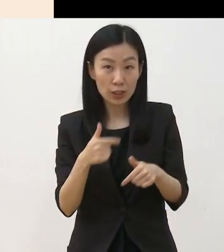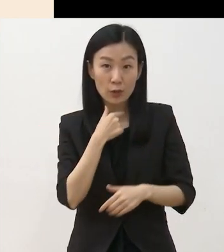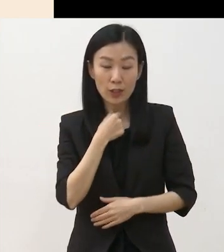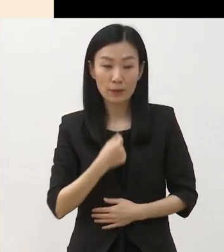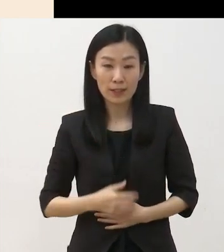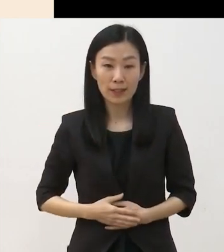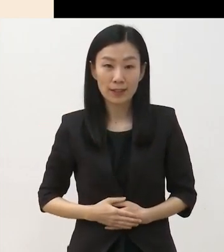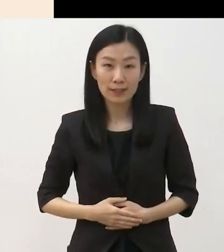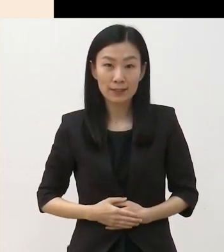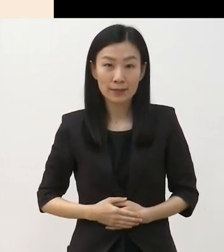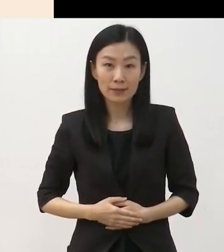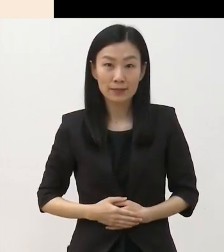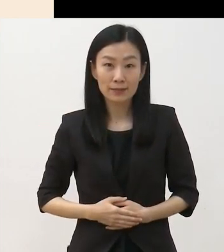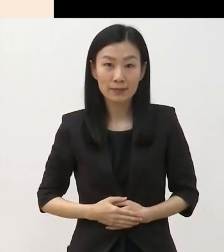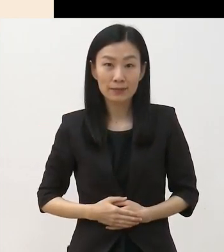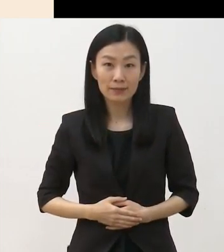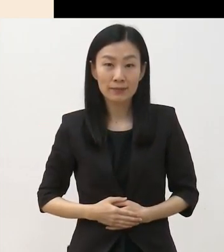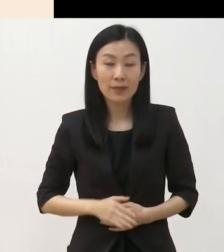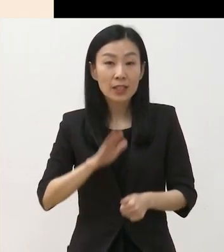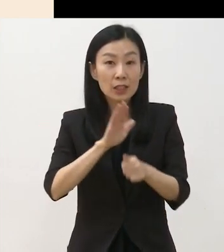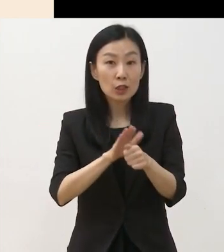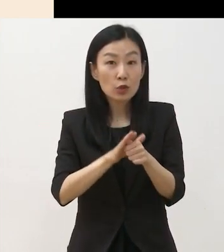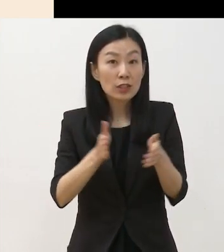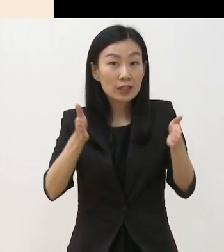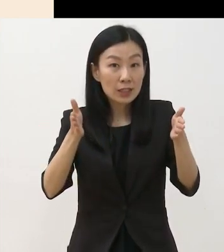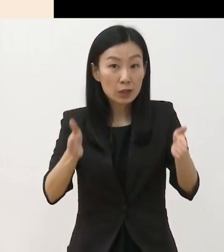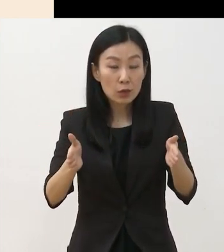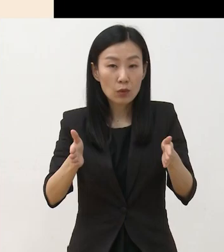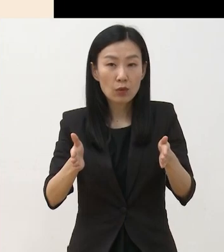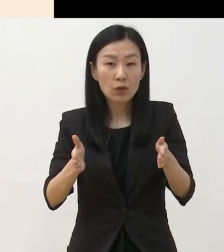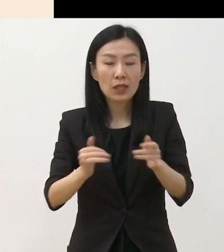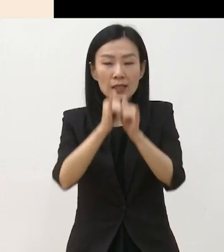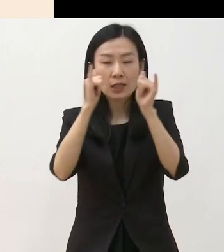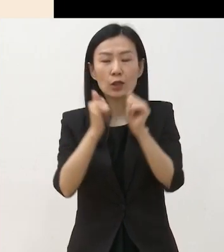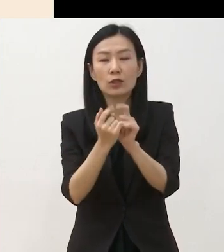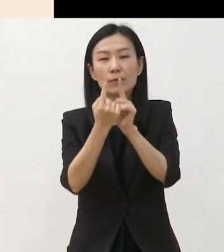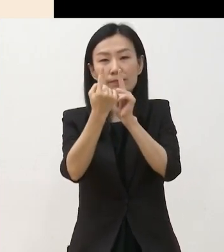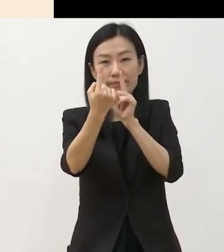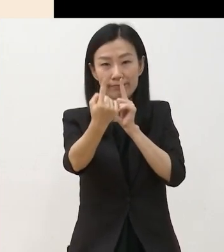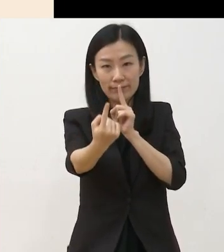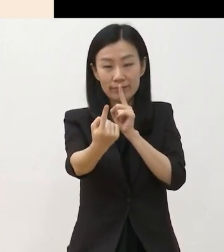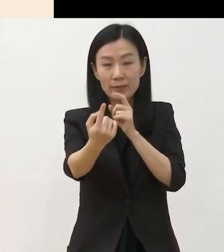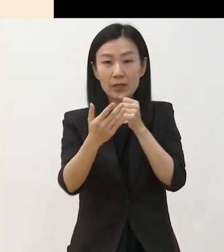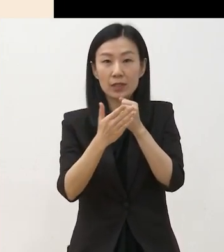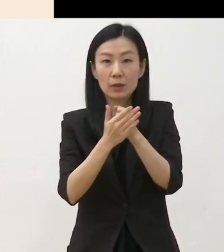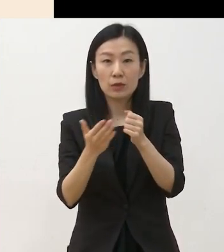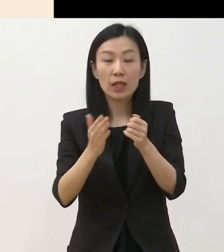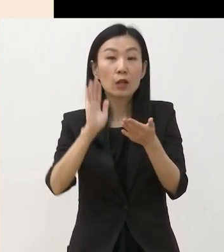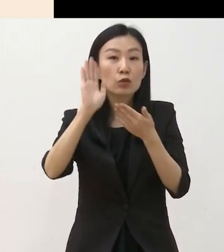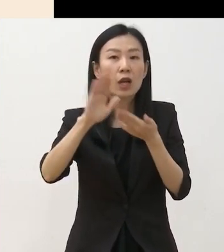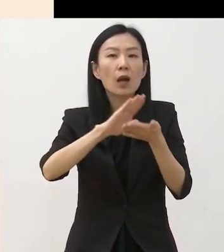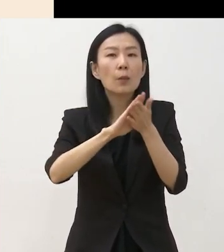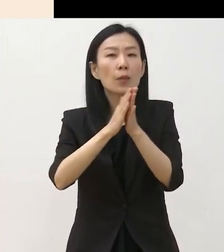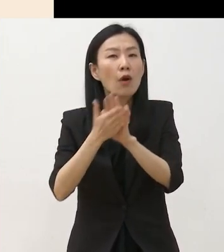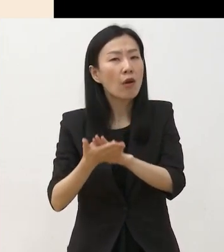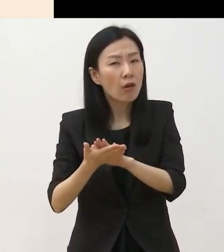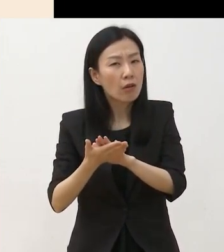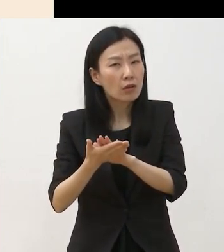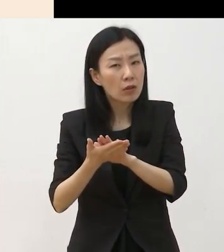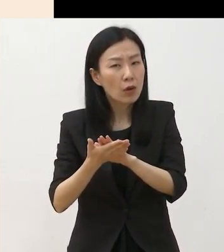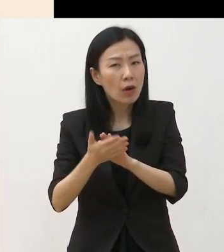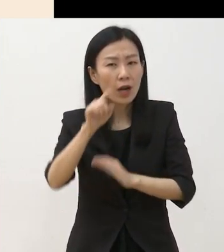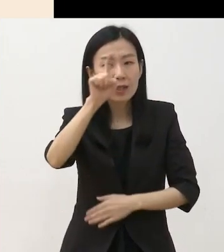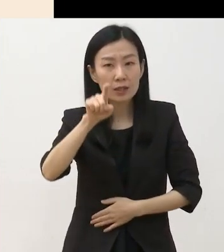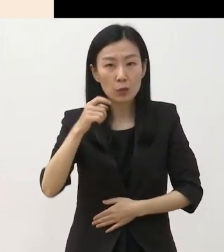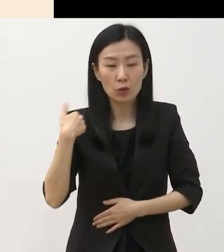지원 심의 방식도 사회적 거리 두기 단계에 따라 변경될 수 있다는 점 양해 부탁드립니다